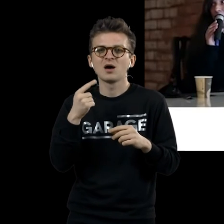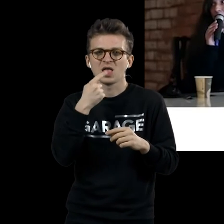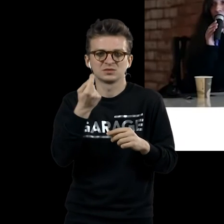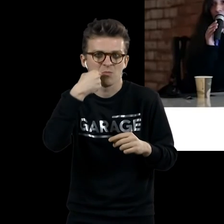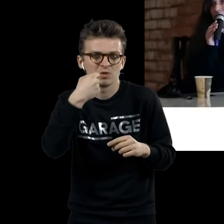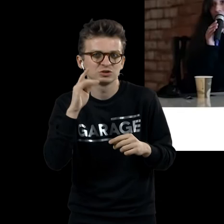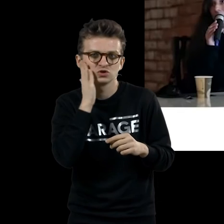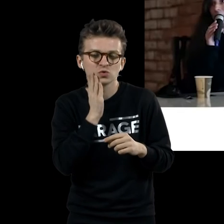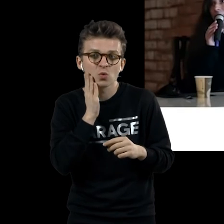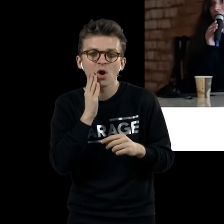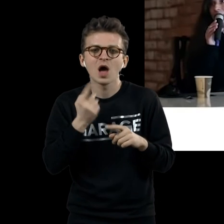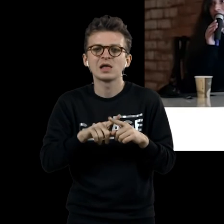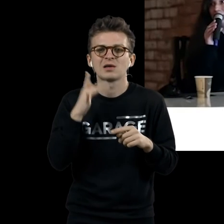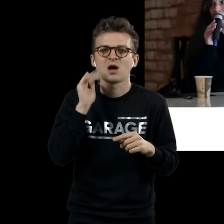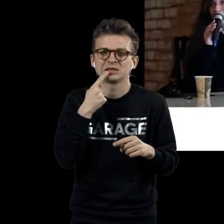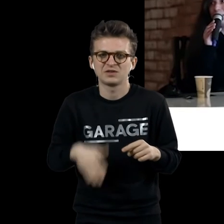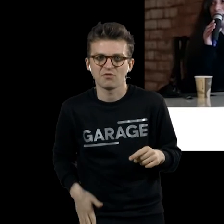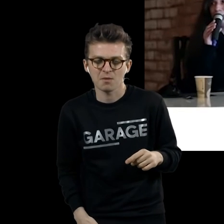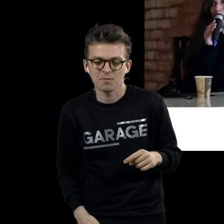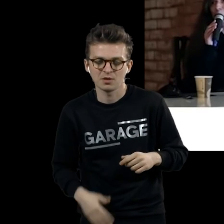понимаю, примерно то же самое, «Фига в кармане».